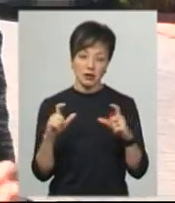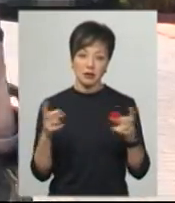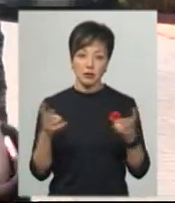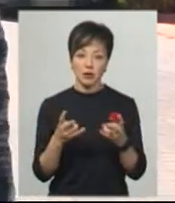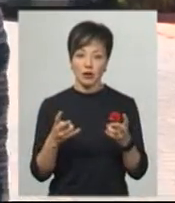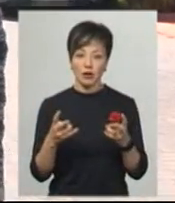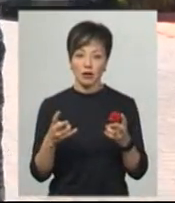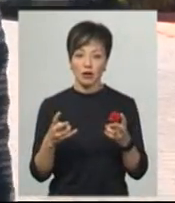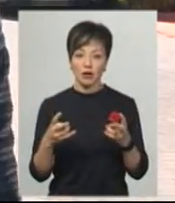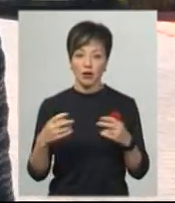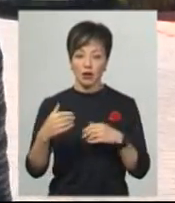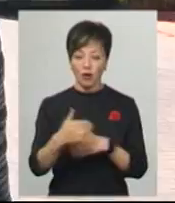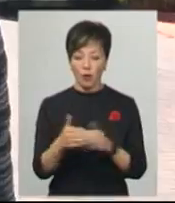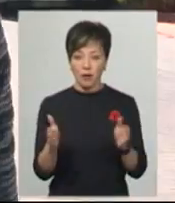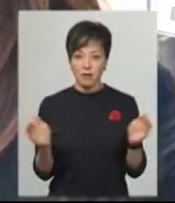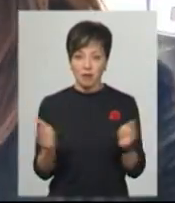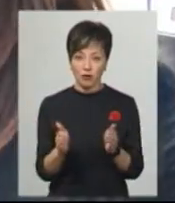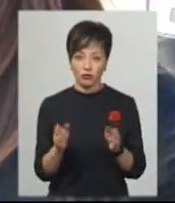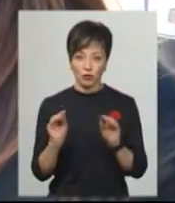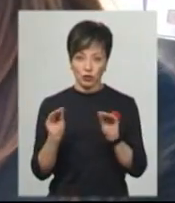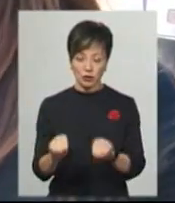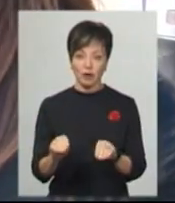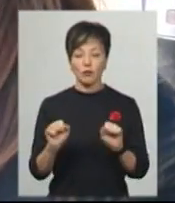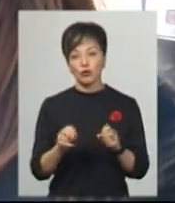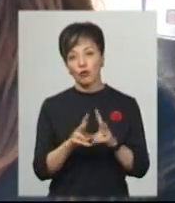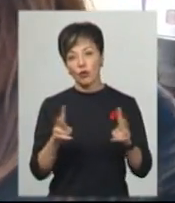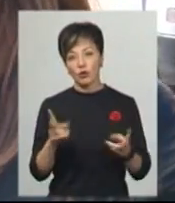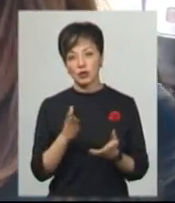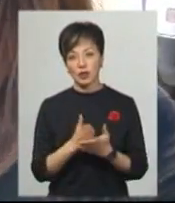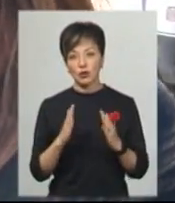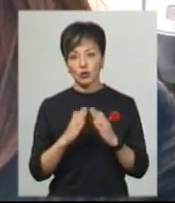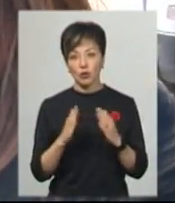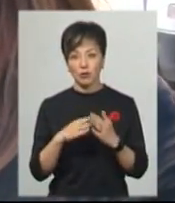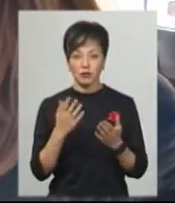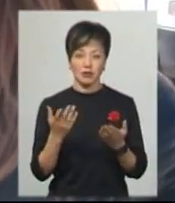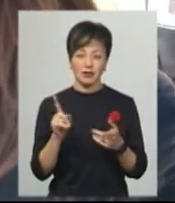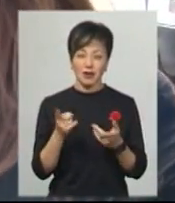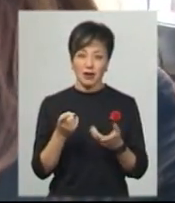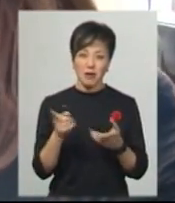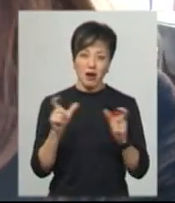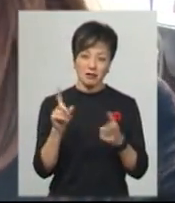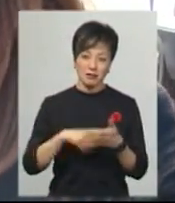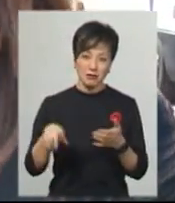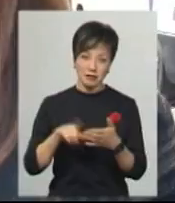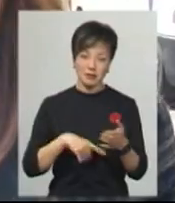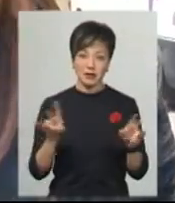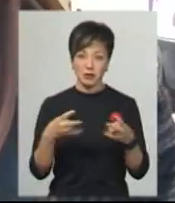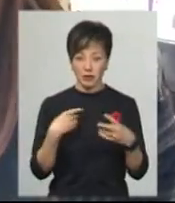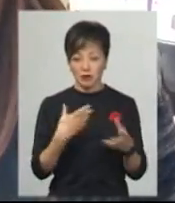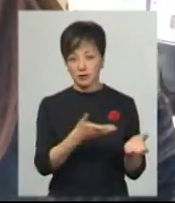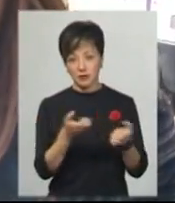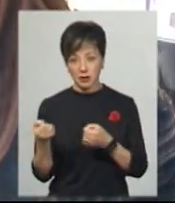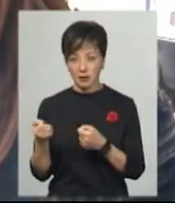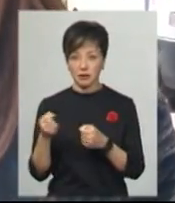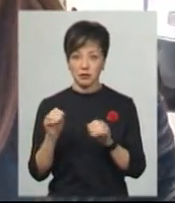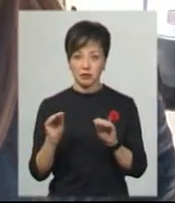то потрібно такий контейнер компактніший поставити. Можливо, там в когось стоїть списане з магазину, що вже не користується. Ми б їх собі до ладу